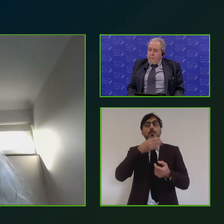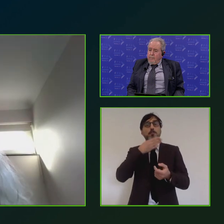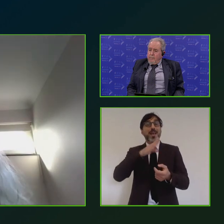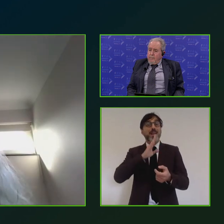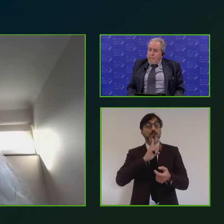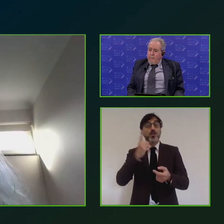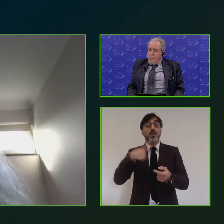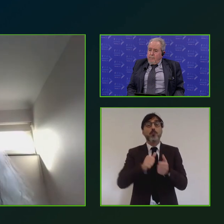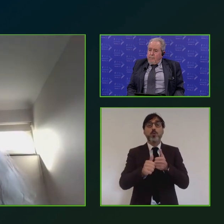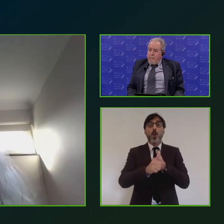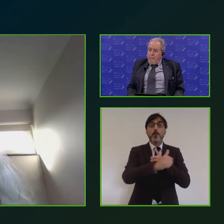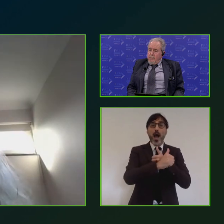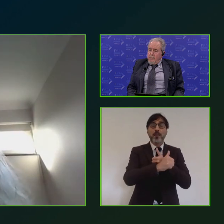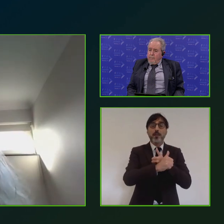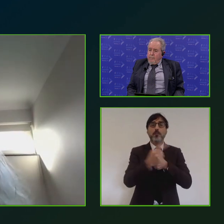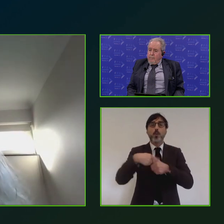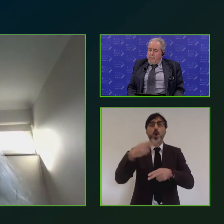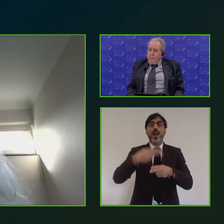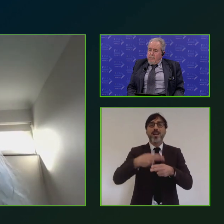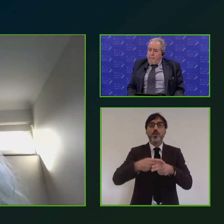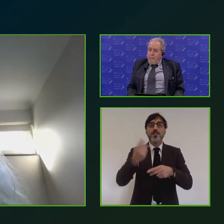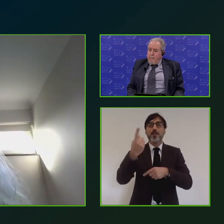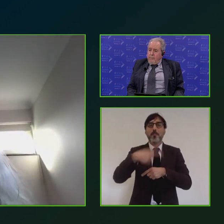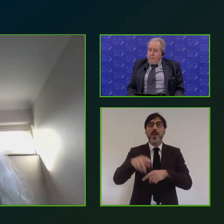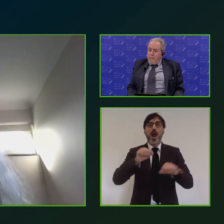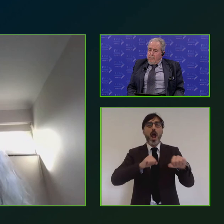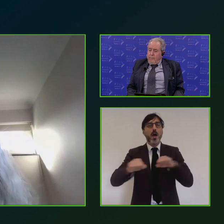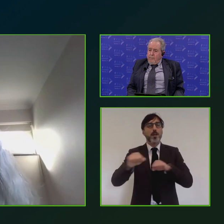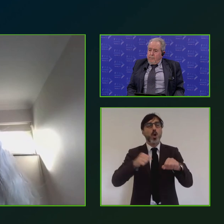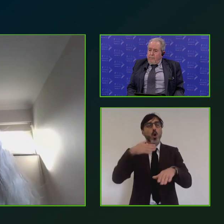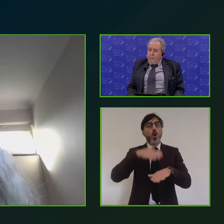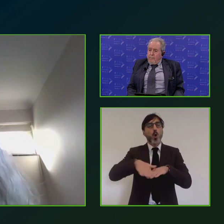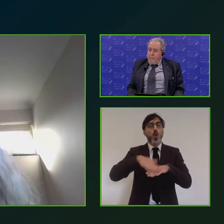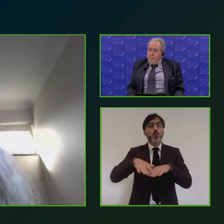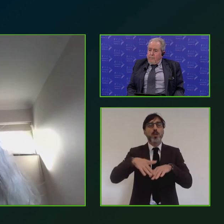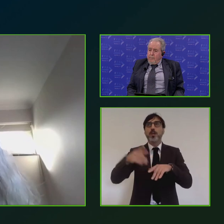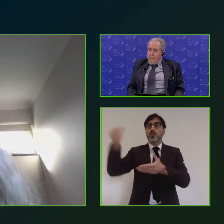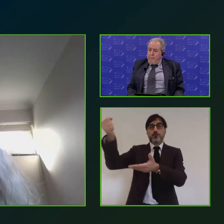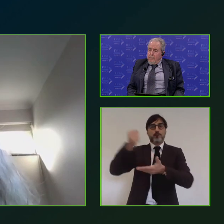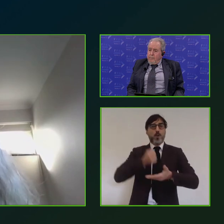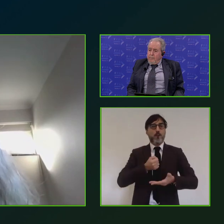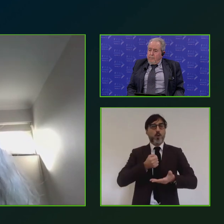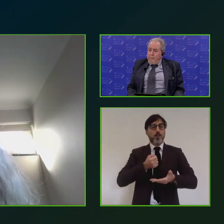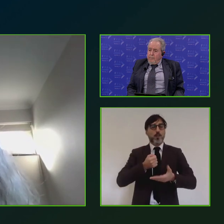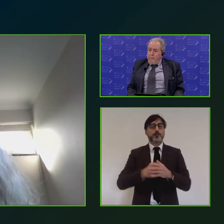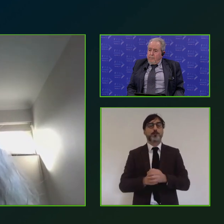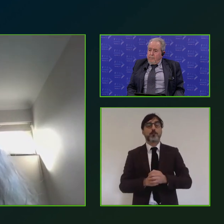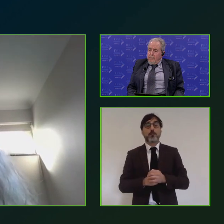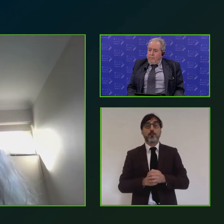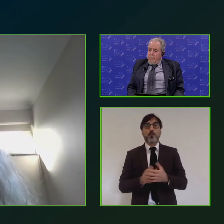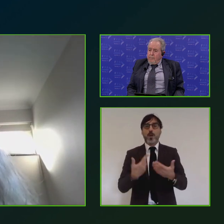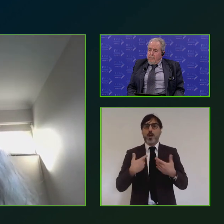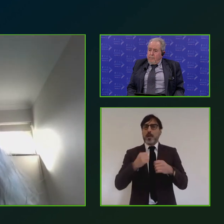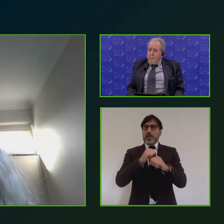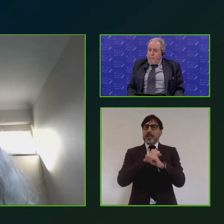dello stato membro necessari per l'amministrazione e l'utilizzo efficace dei fondi questo è un aspetto importante